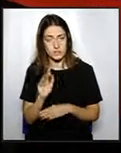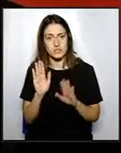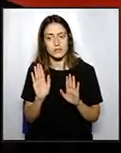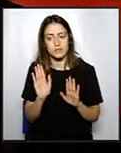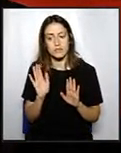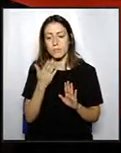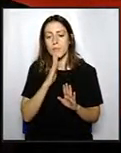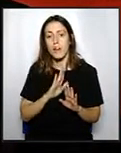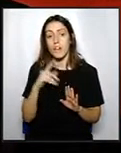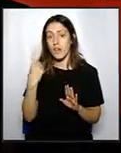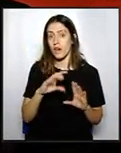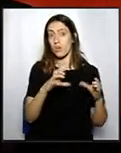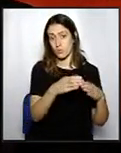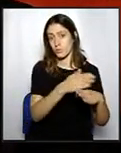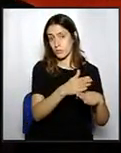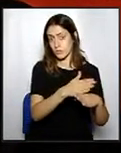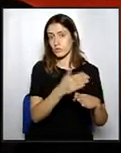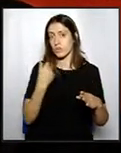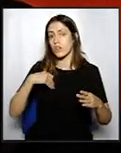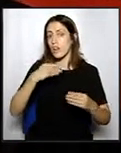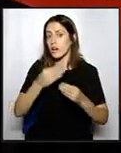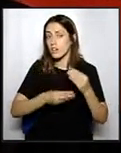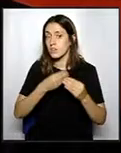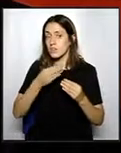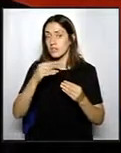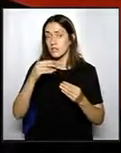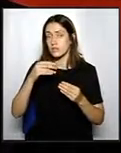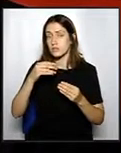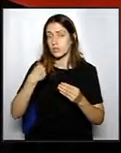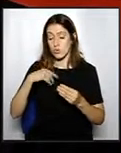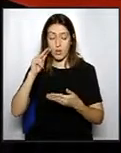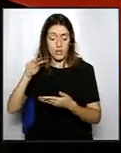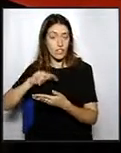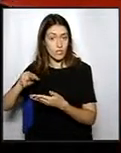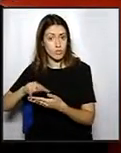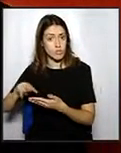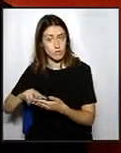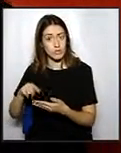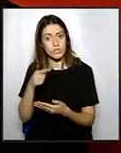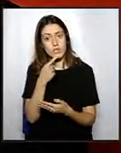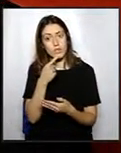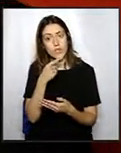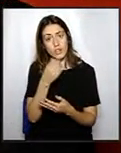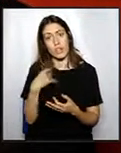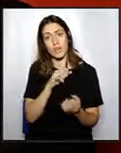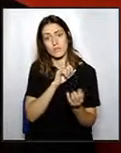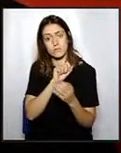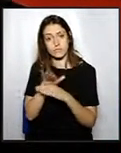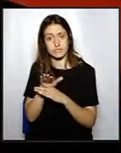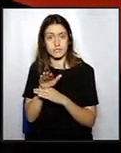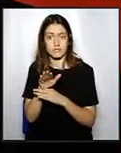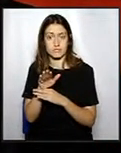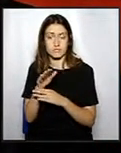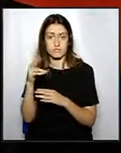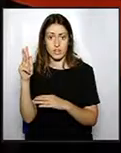ja hi ha hagut algun grup municipal que ho hem llegit als mitjans de comunicació, que això s'ha portat a la fiscalia o a l'oficina d